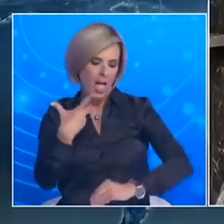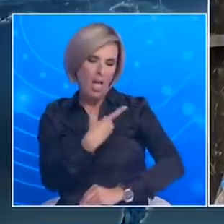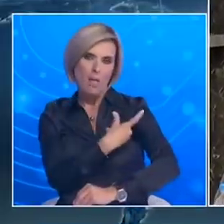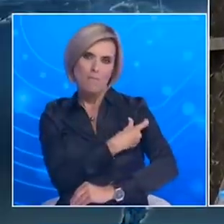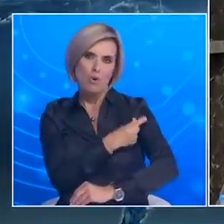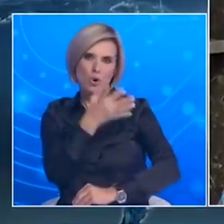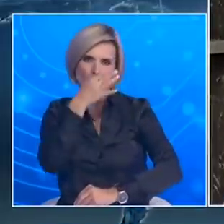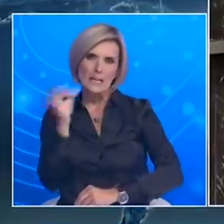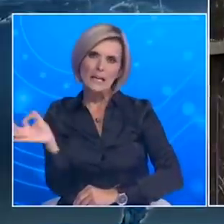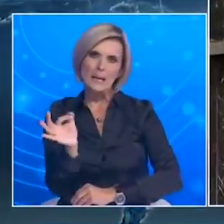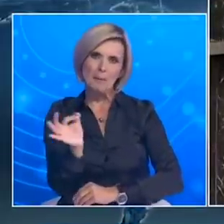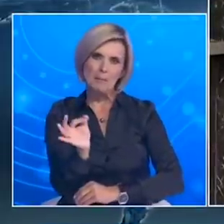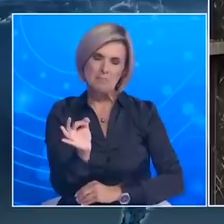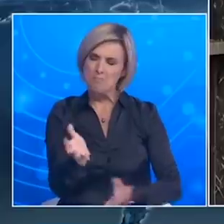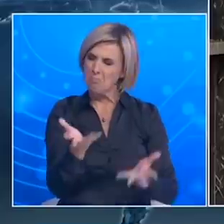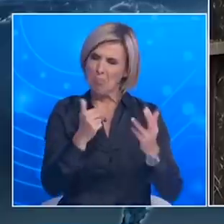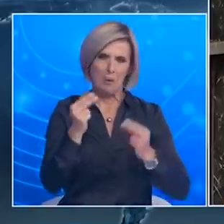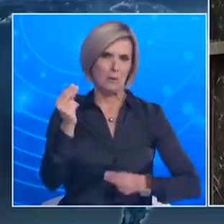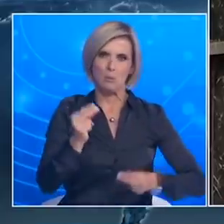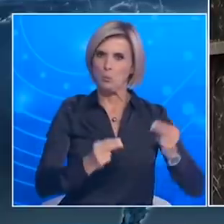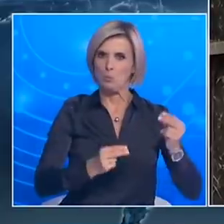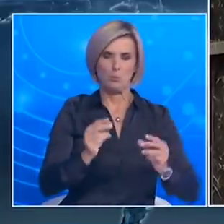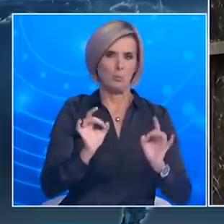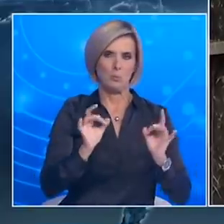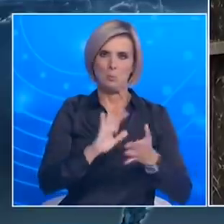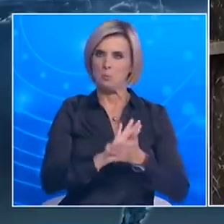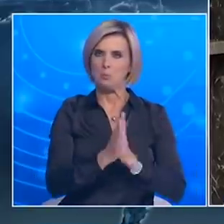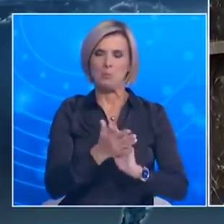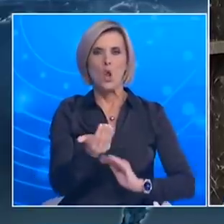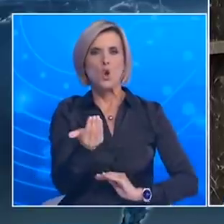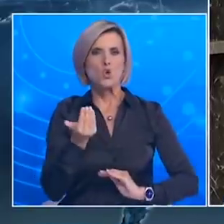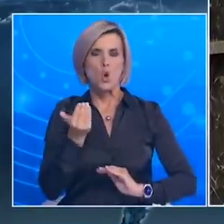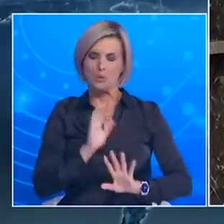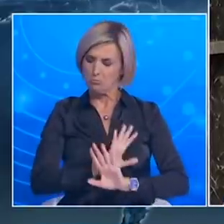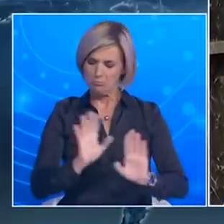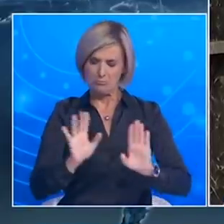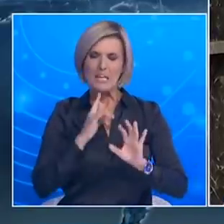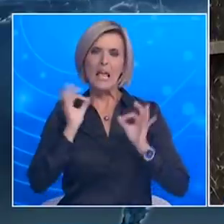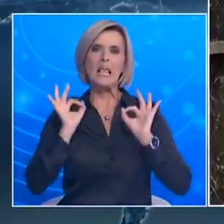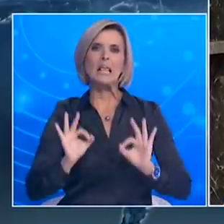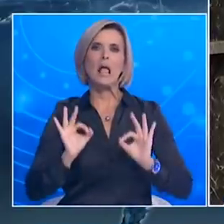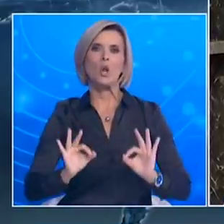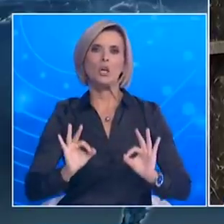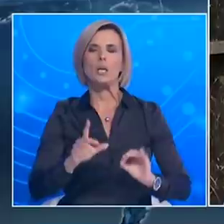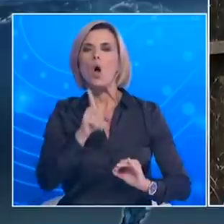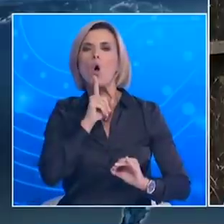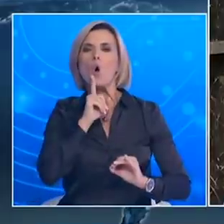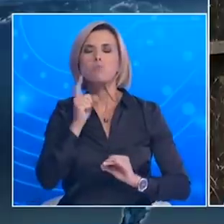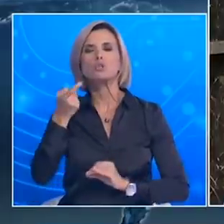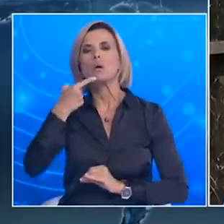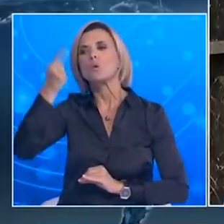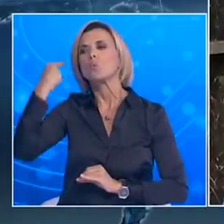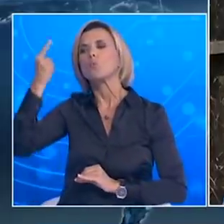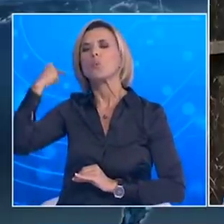κανένας λόγος Και κυρίως επιστημονικός λόγος Ο εμβολιασμός να ξεκινήσει νωρίτερα Από τα προηγούμενα έτη